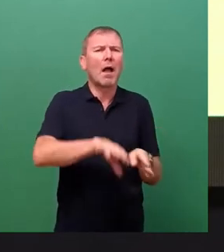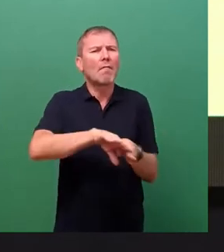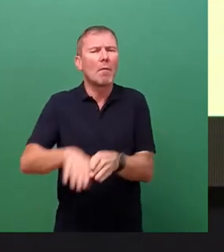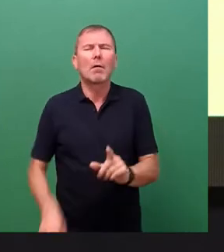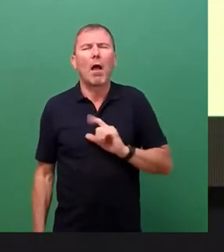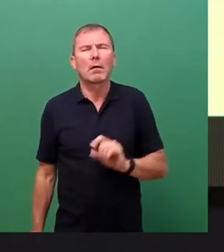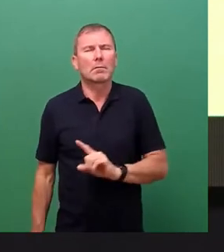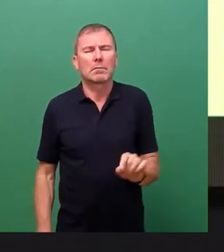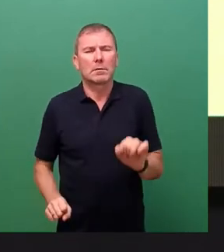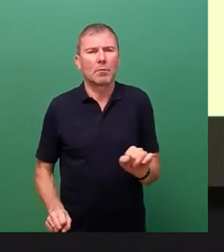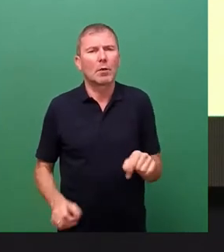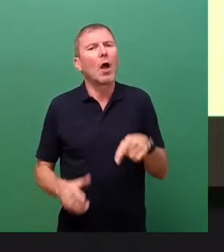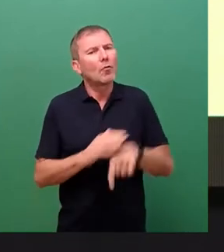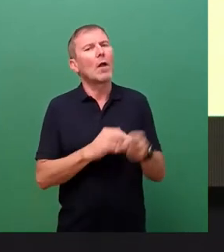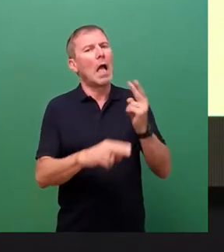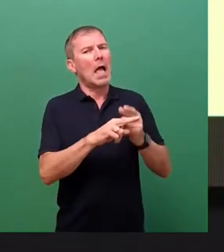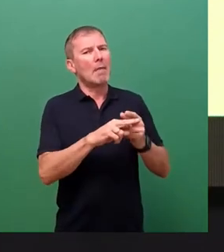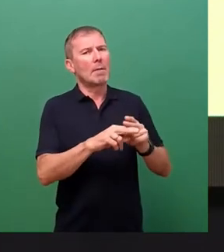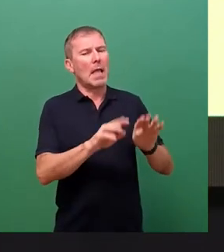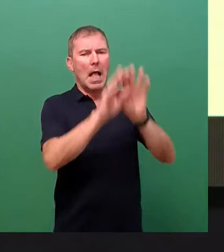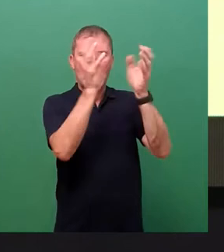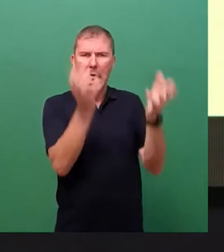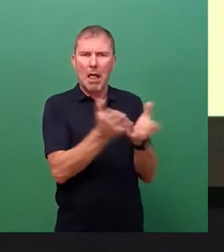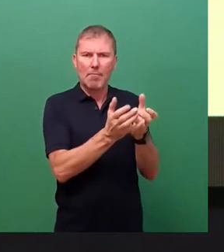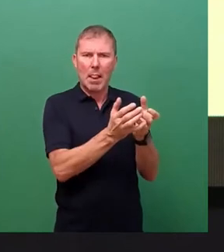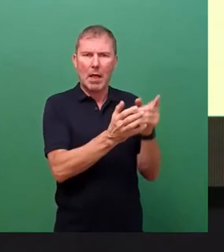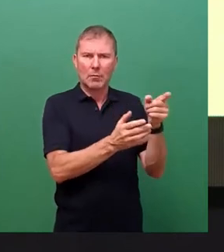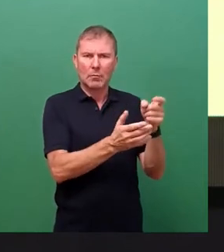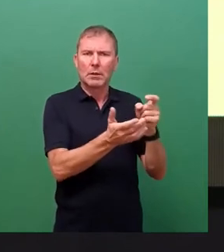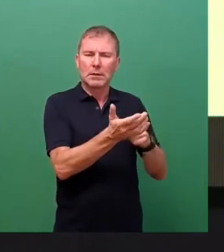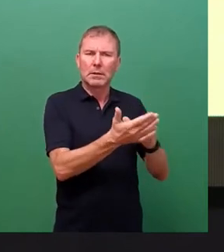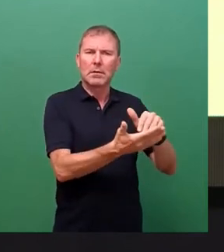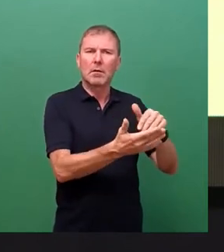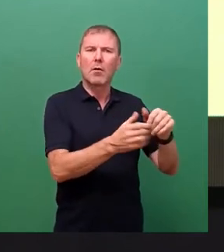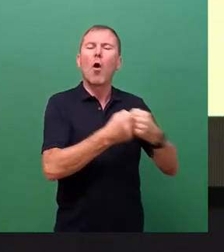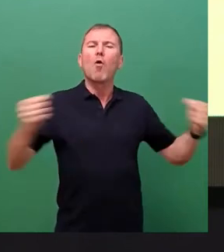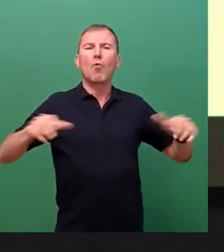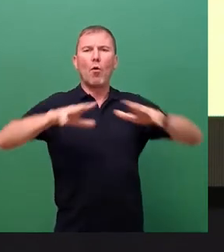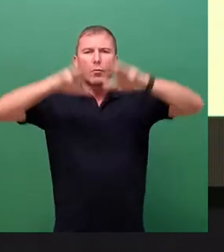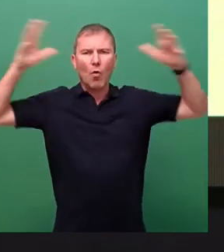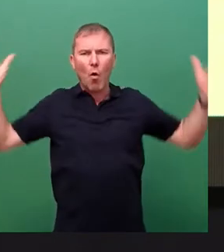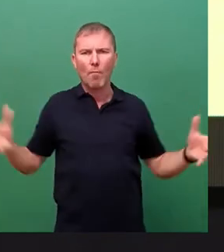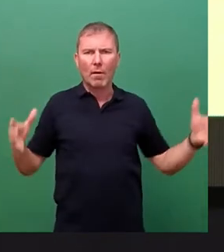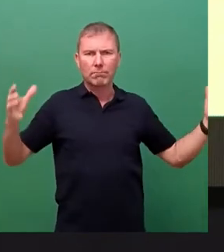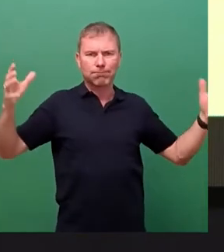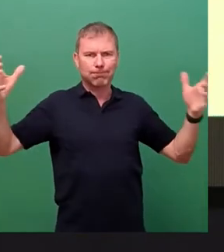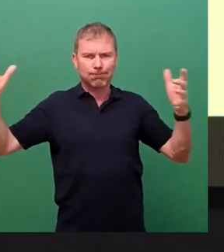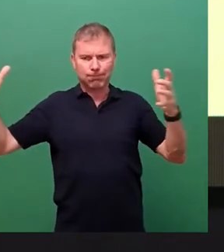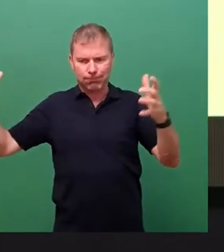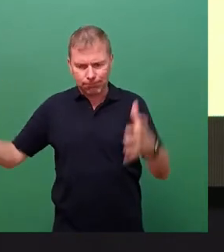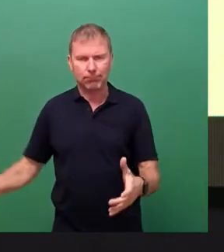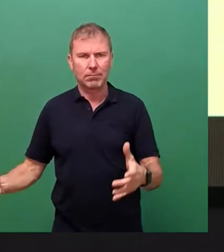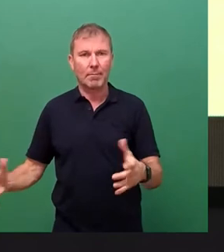also durch diesen metallummantelten Ballon aufgrund dessen erheblichen Umfangs eingetreten. Dieser Ballon war im